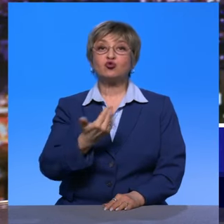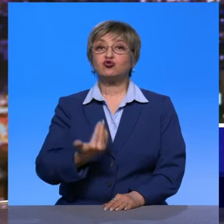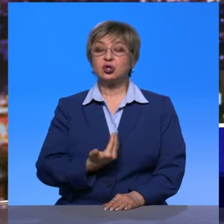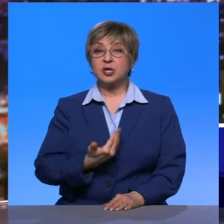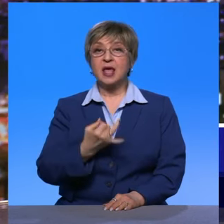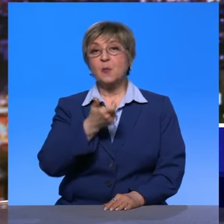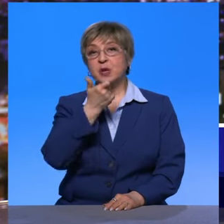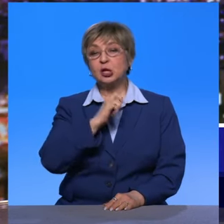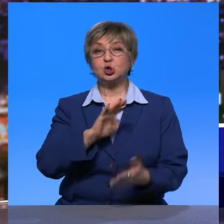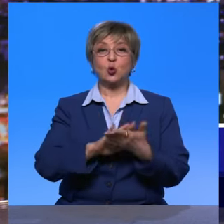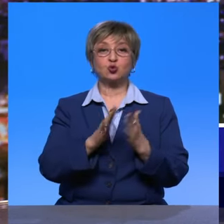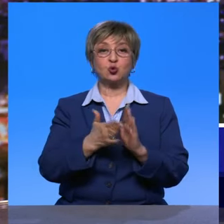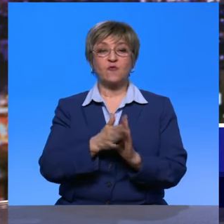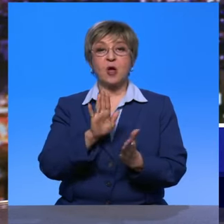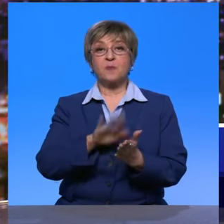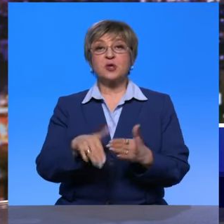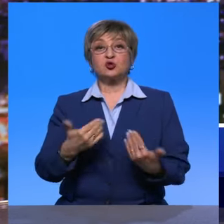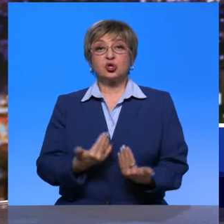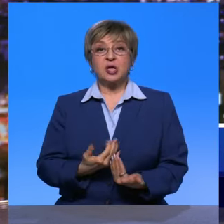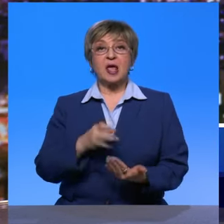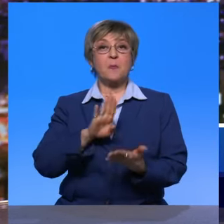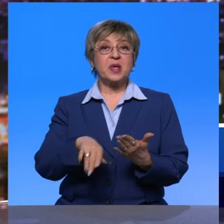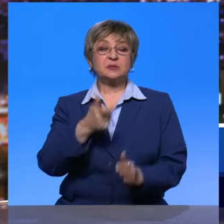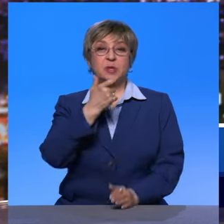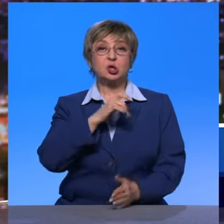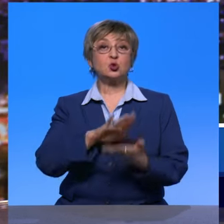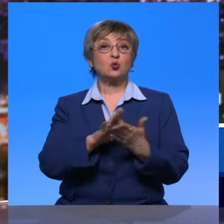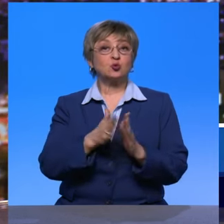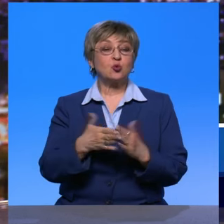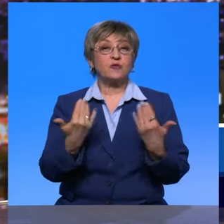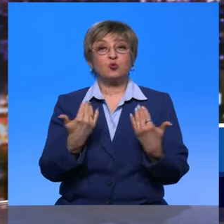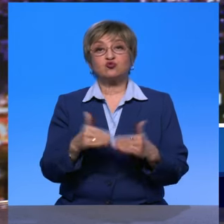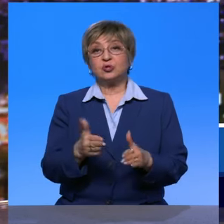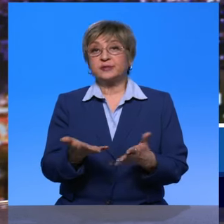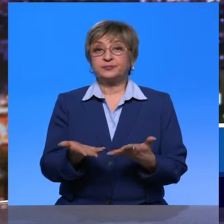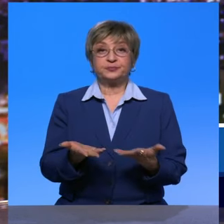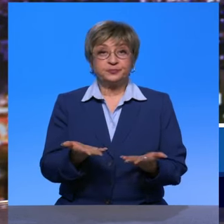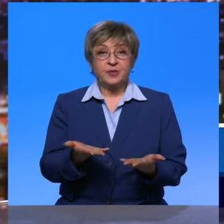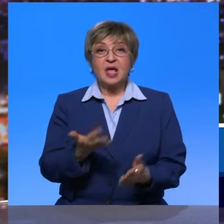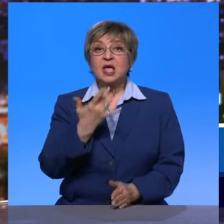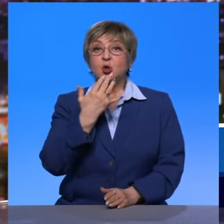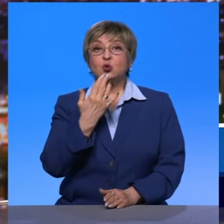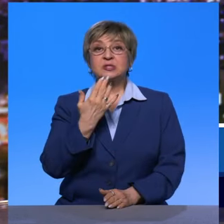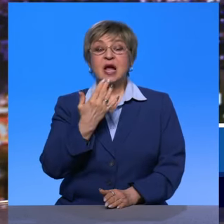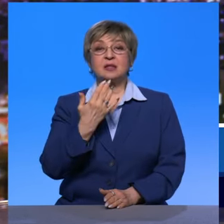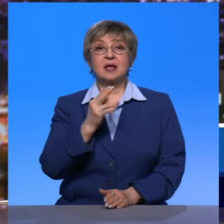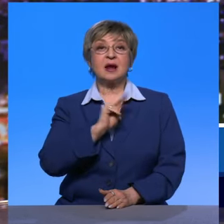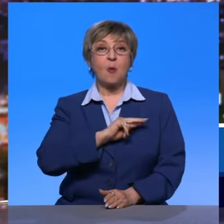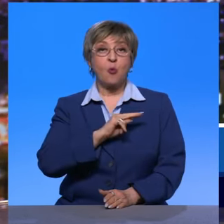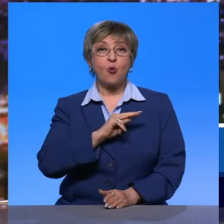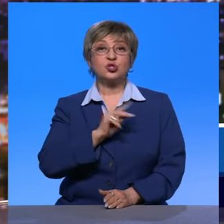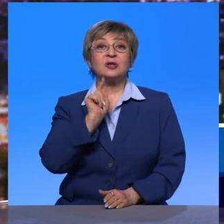-то приличных условий, без жилья и каких-то приличных условий уже, вы знаете, даже иностранные рабочие, иммигранты не всегда